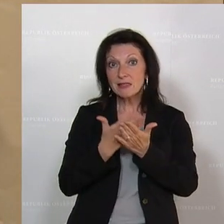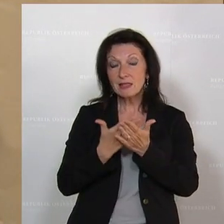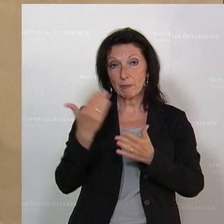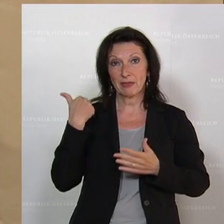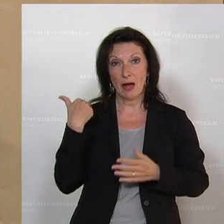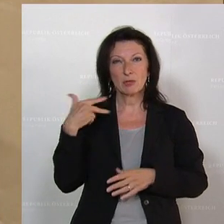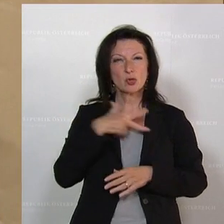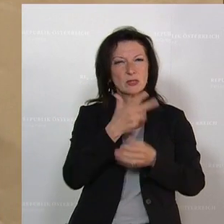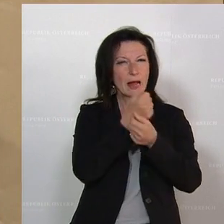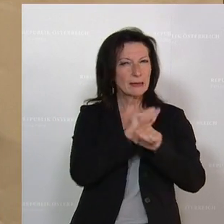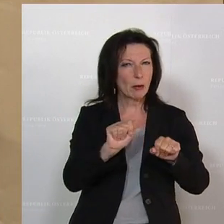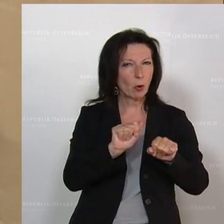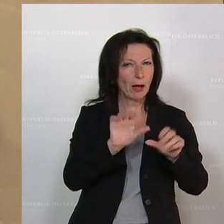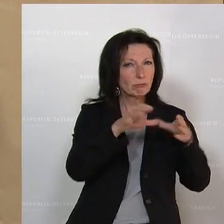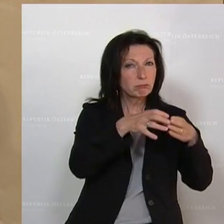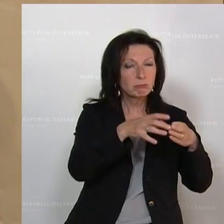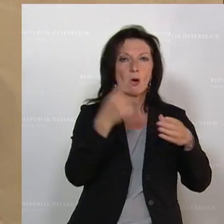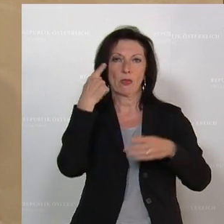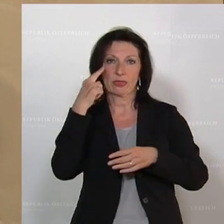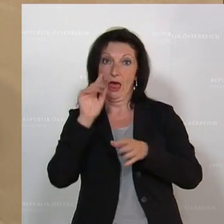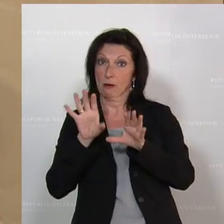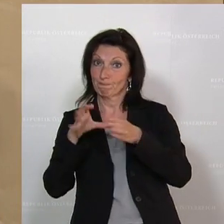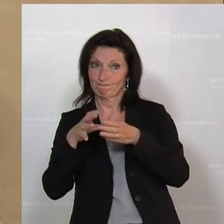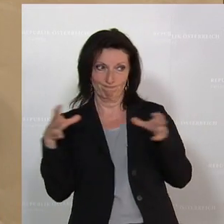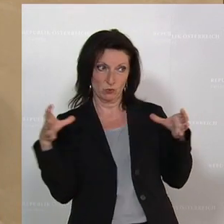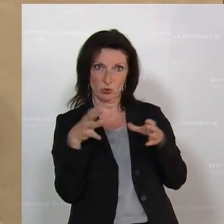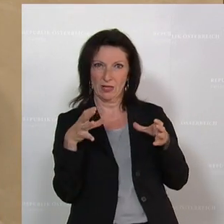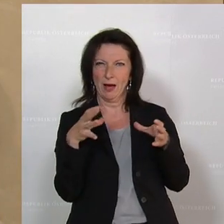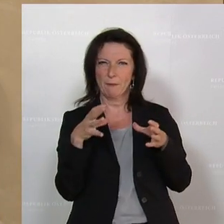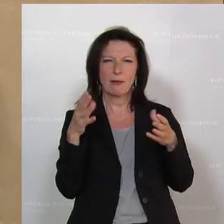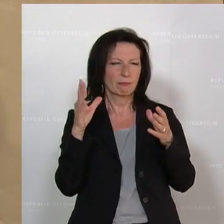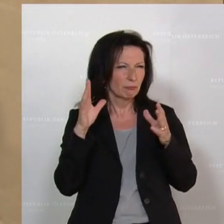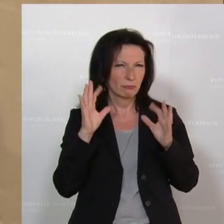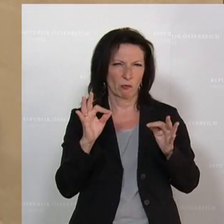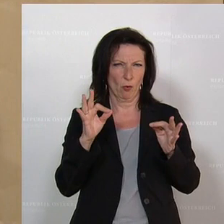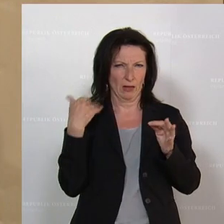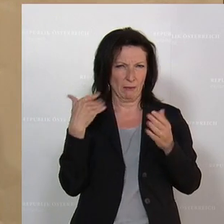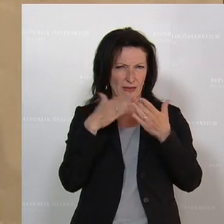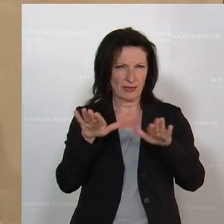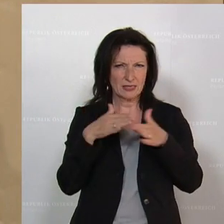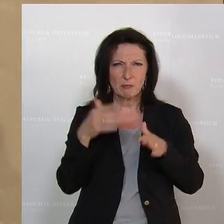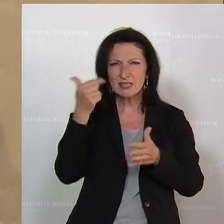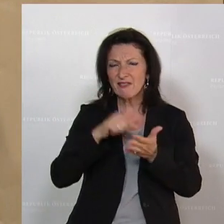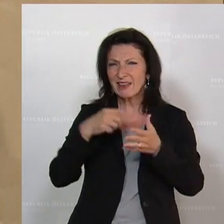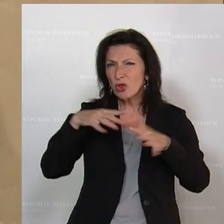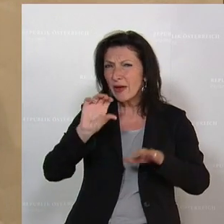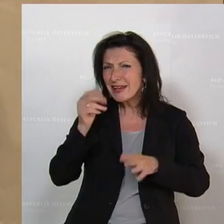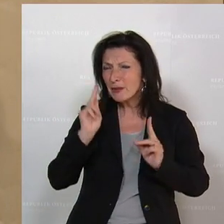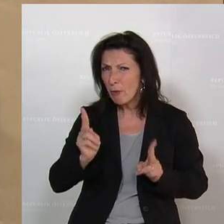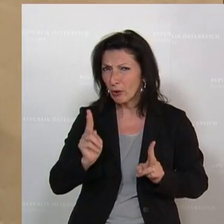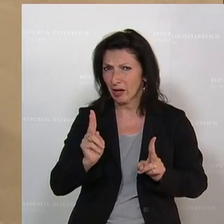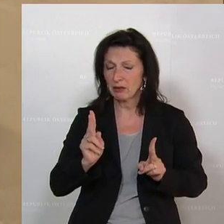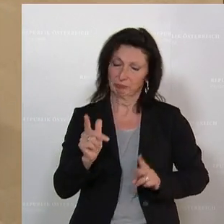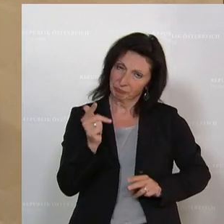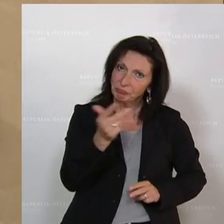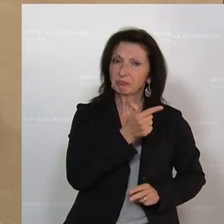die Sozialdemokraten mit den NEOS hier bei der ersten Gelegenheit, das war im Dezember 2019, einen